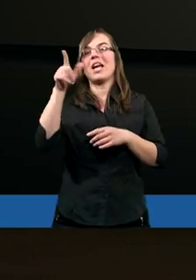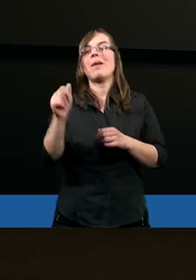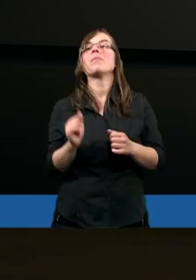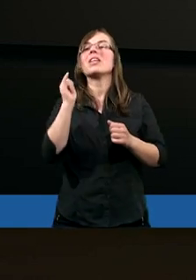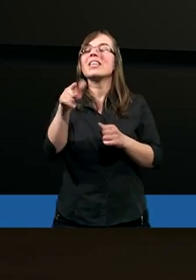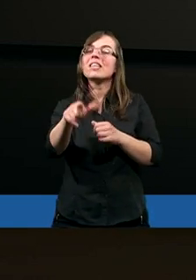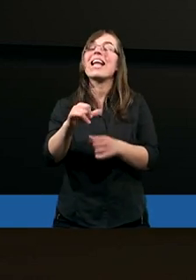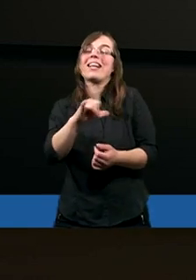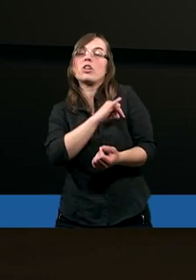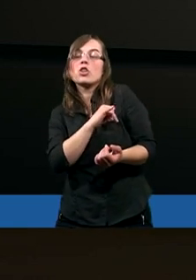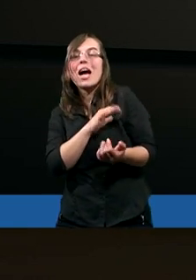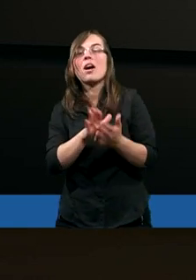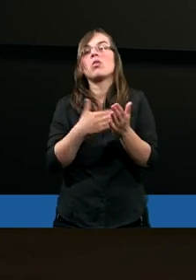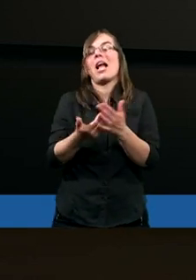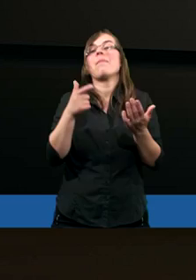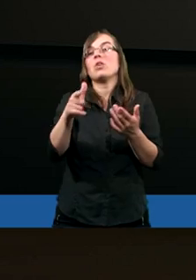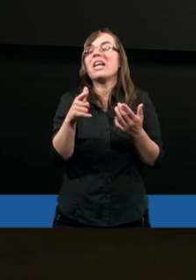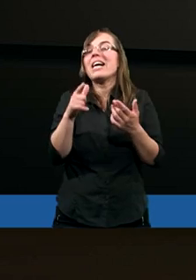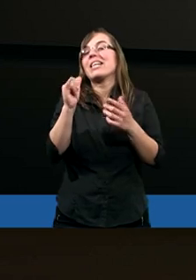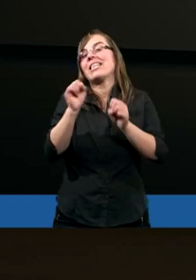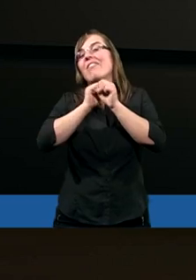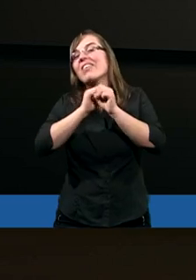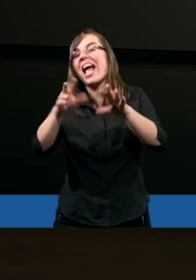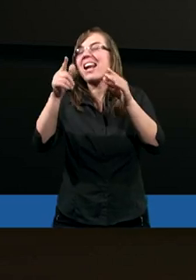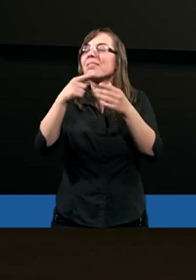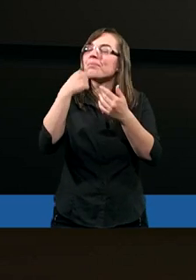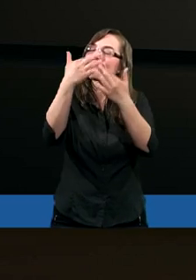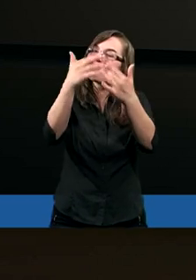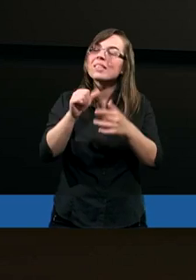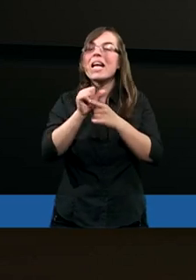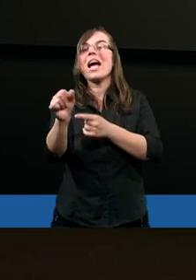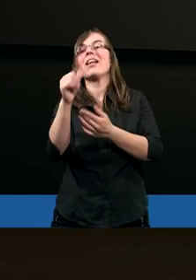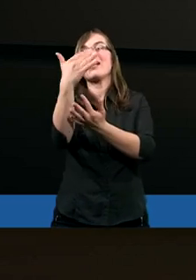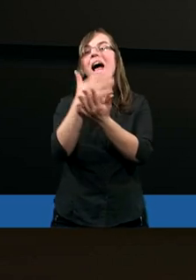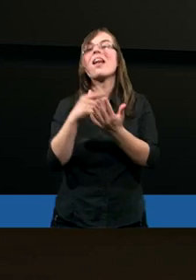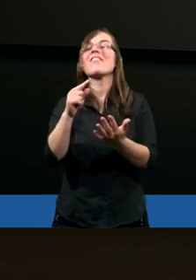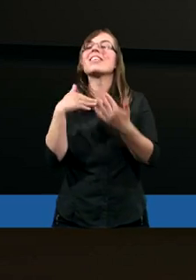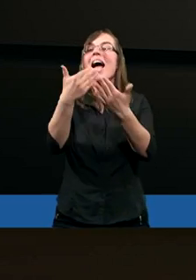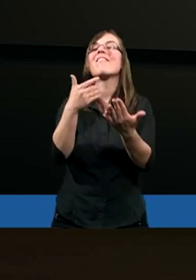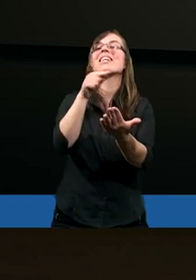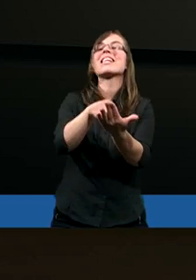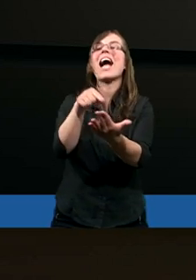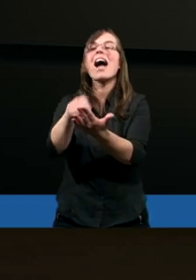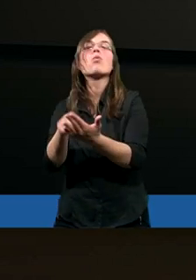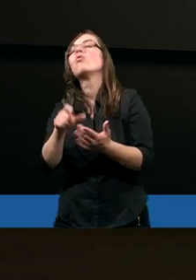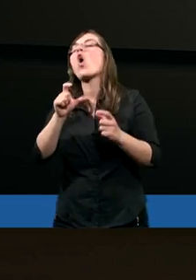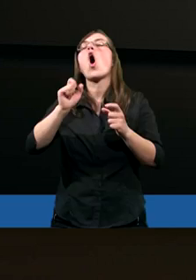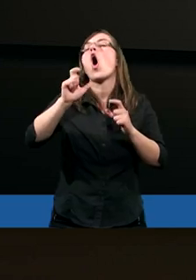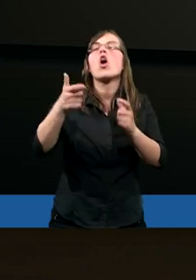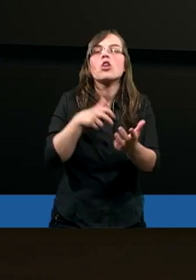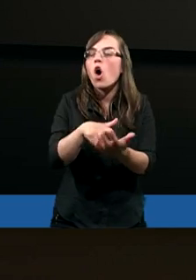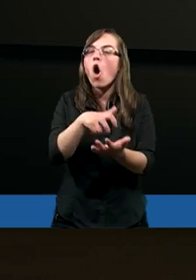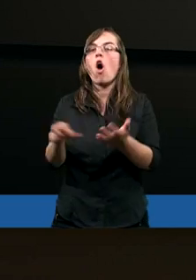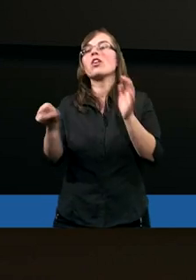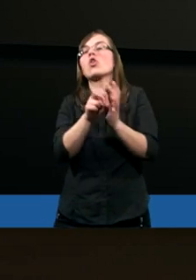bez grzechu dużo wyjaśnia, ale dalej Piotr daje wskazówki. O co chodzi? Do czego